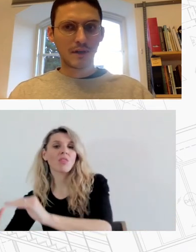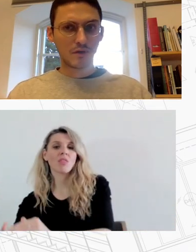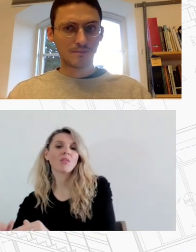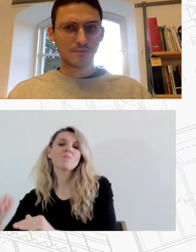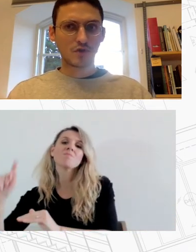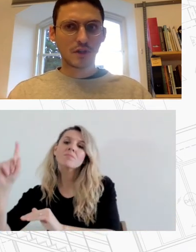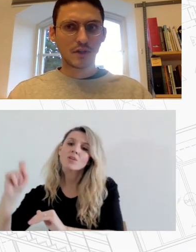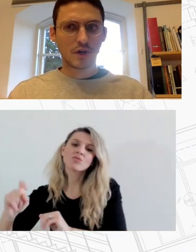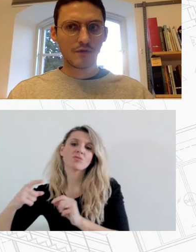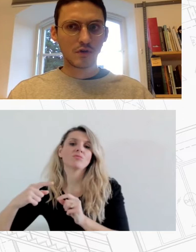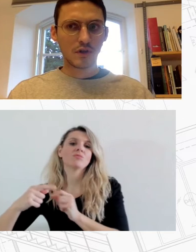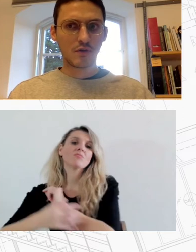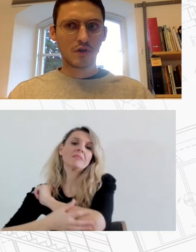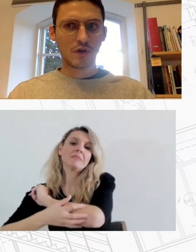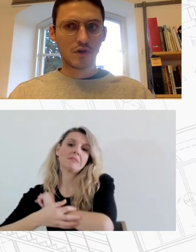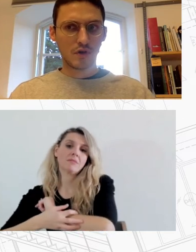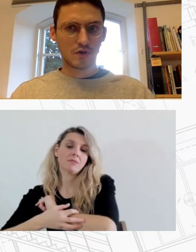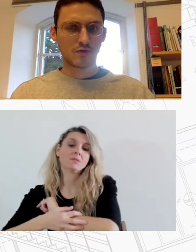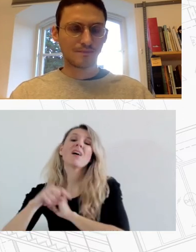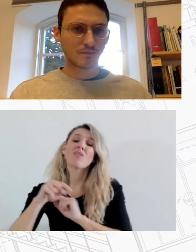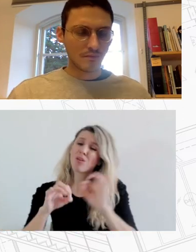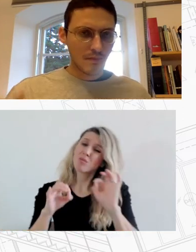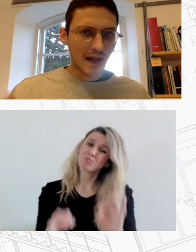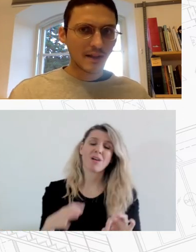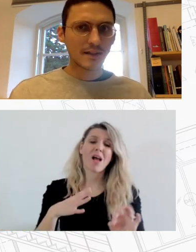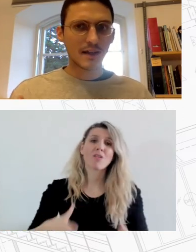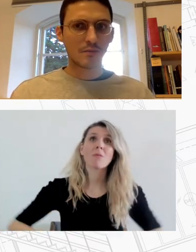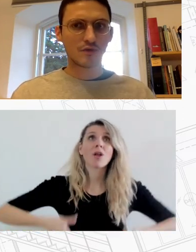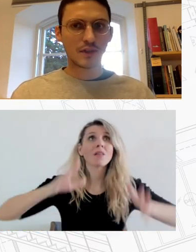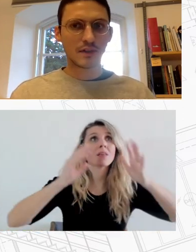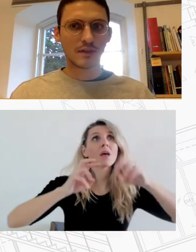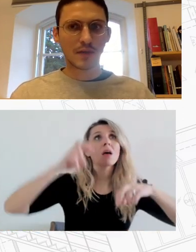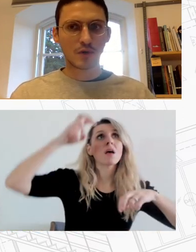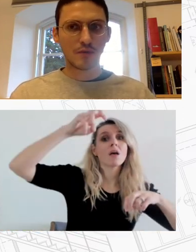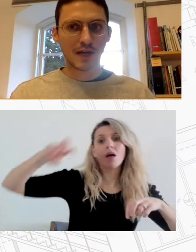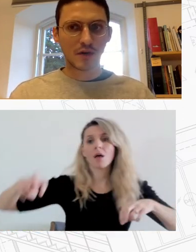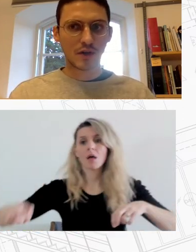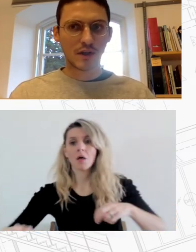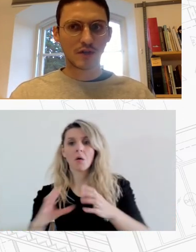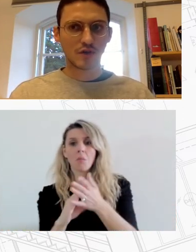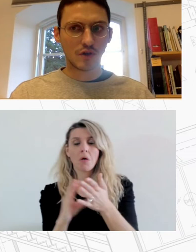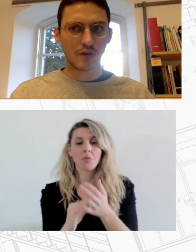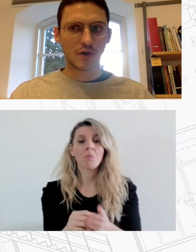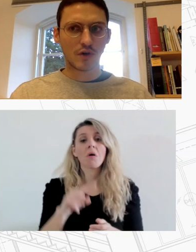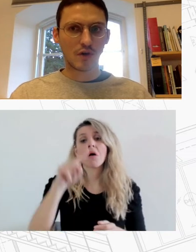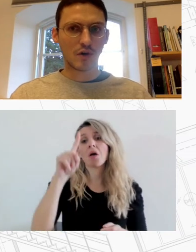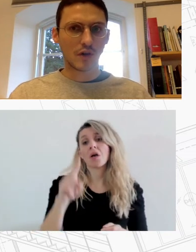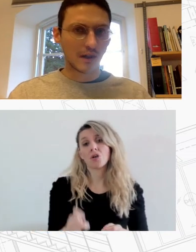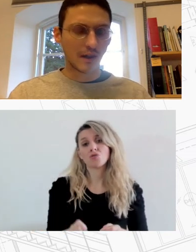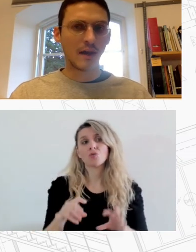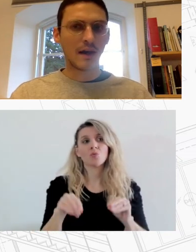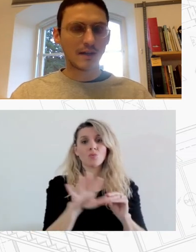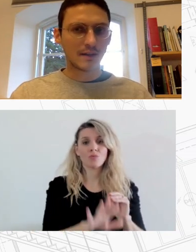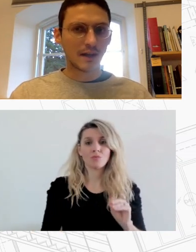επισημένω ως ένα γεωγραφικό και κοινωνικό γεγονός Αν ένας άνθρωπος βρίσκεται σε μια προνομιακότερη θέση στον γεωγραφικό χώρο